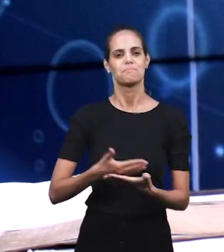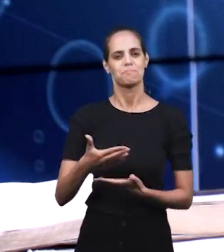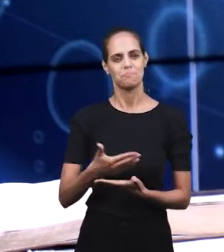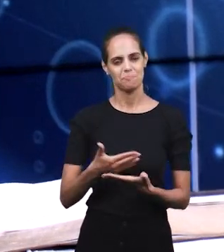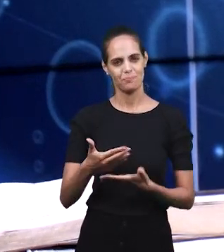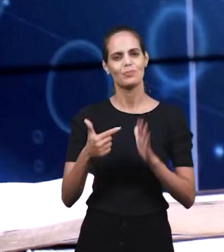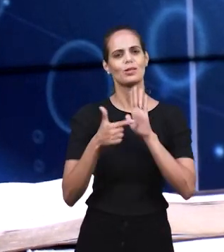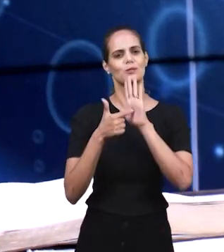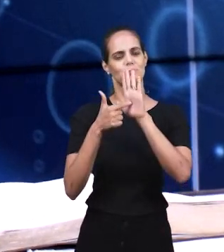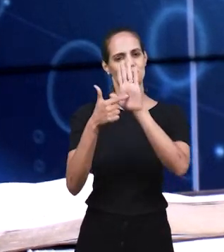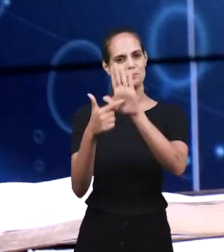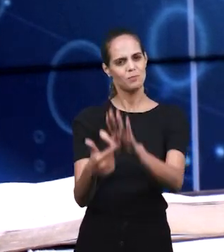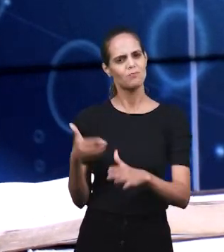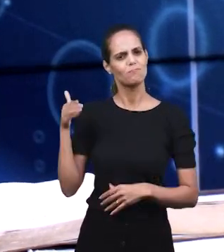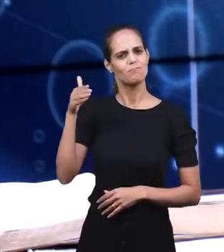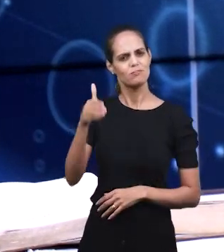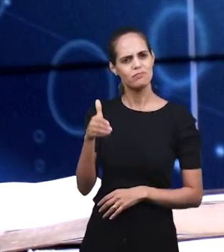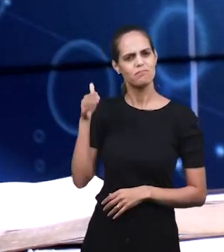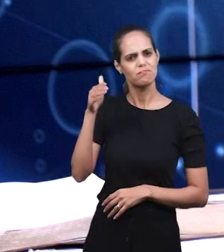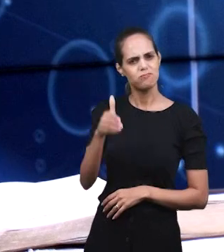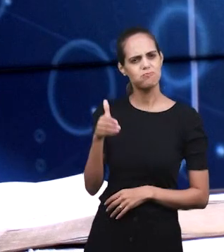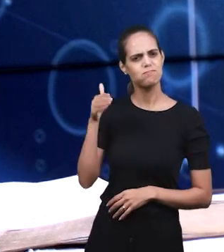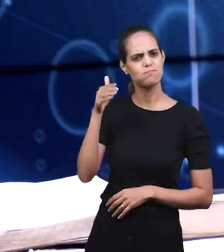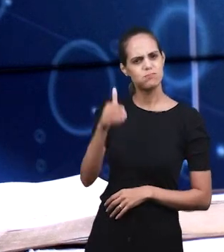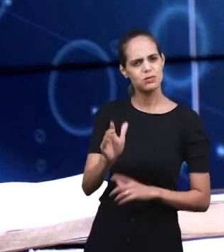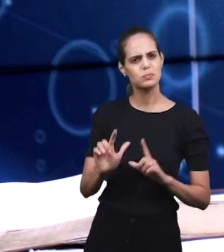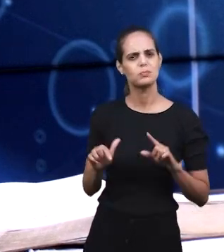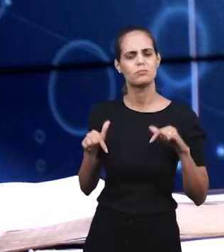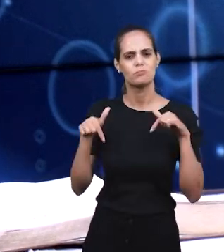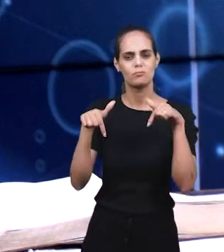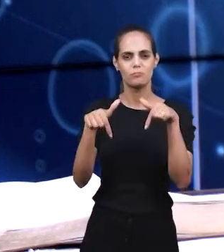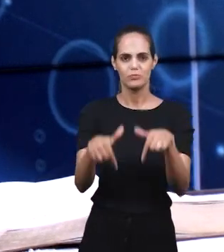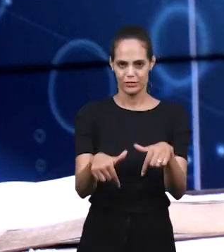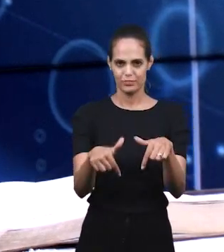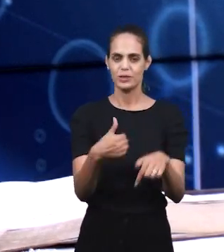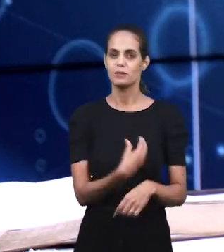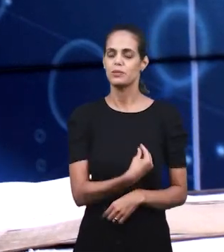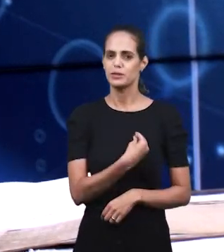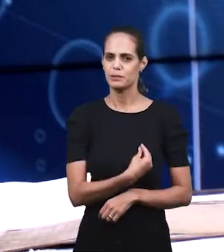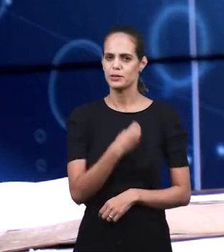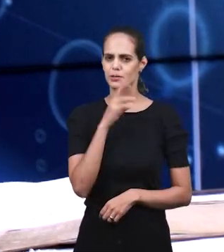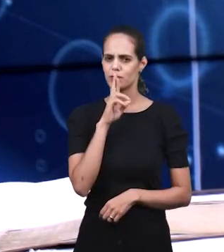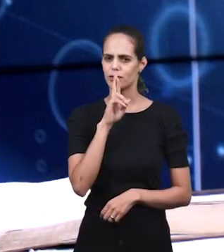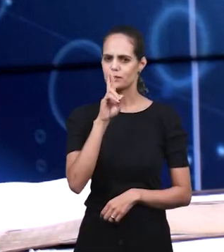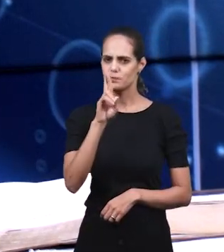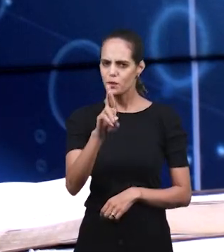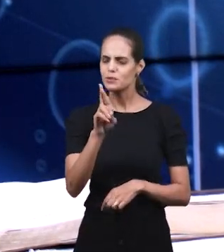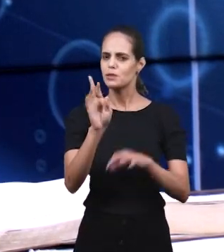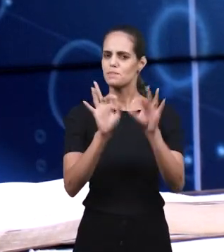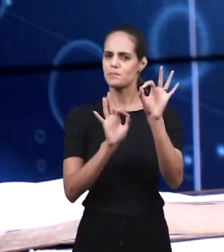показать свое участие, участие наших сестер, и